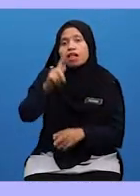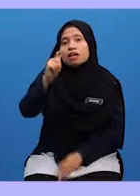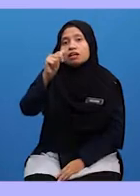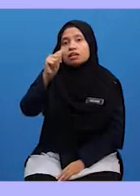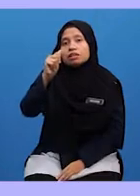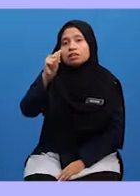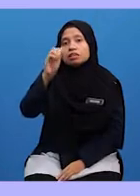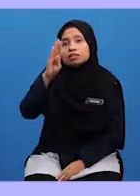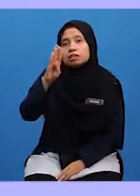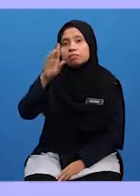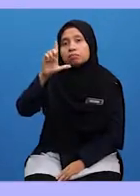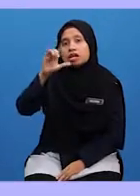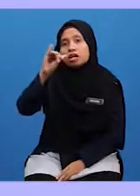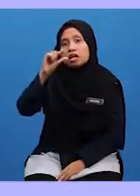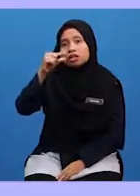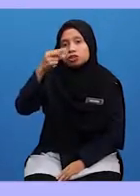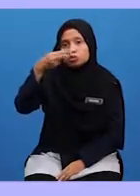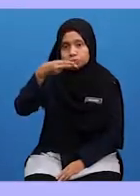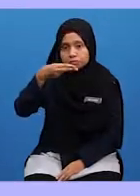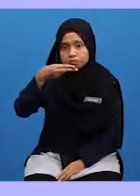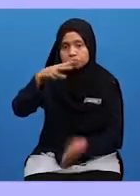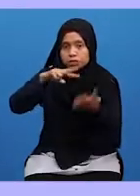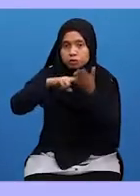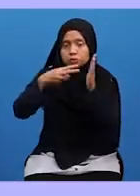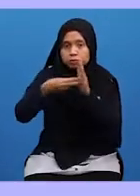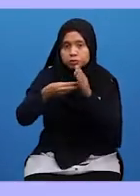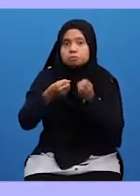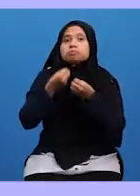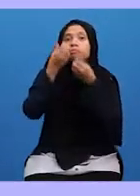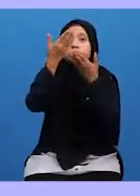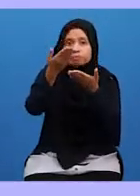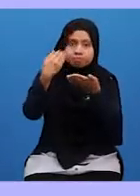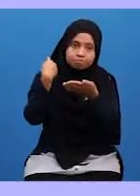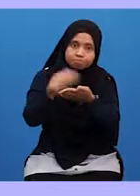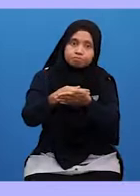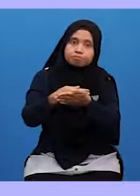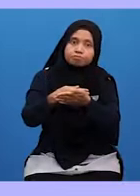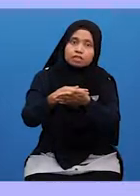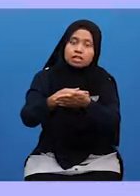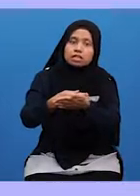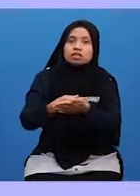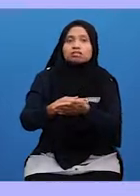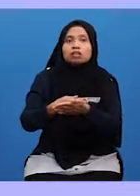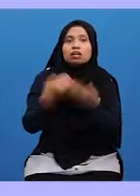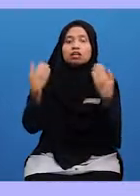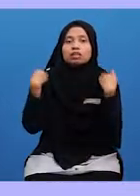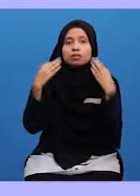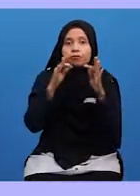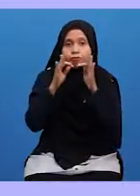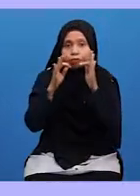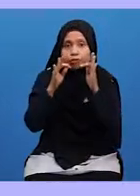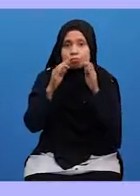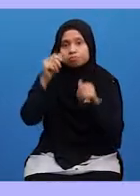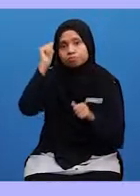Tabligh bererti menyampaikan Segala firman Allah SWT